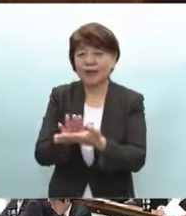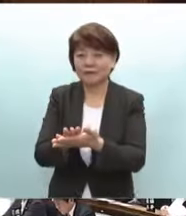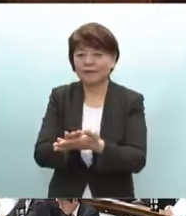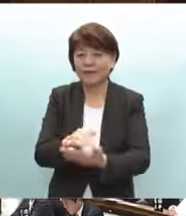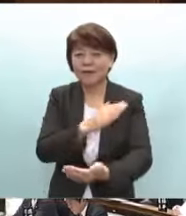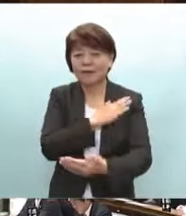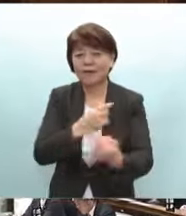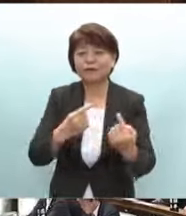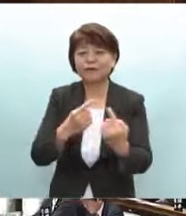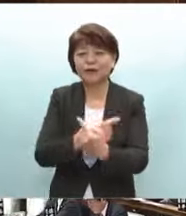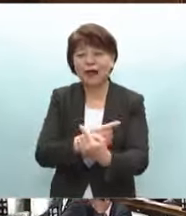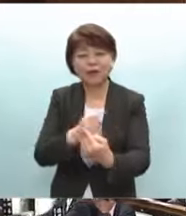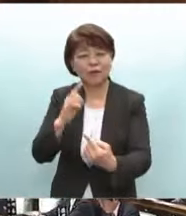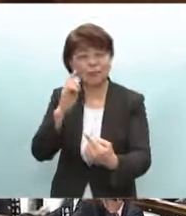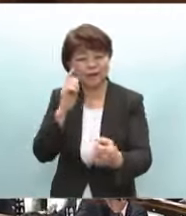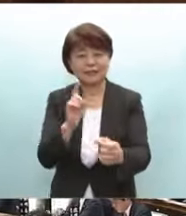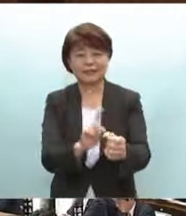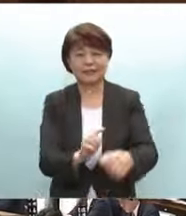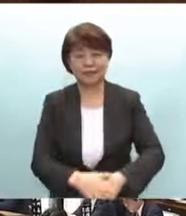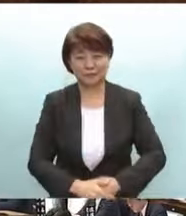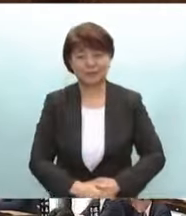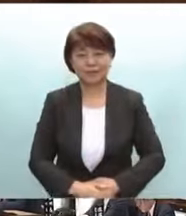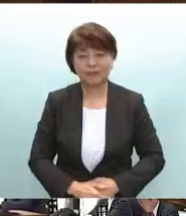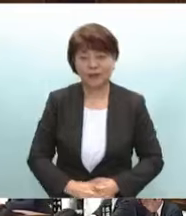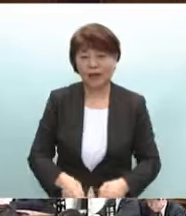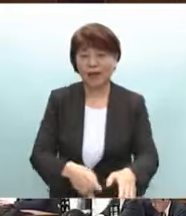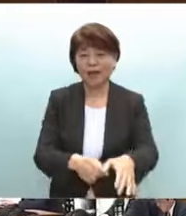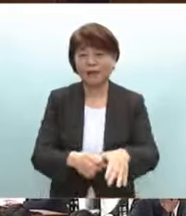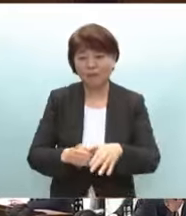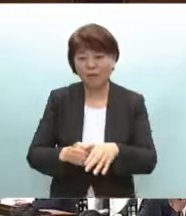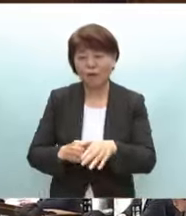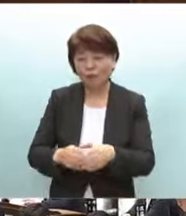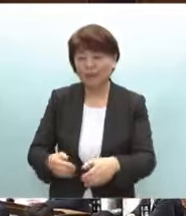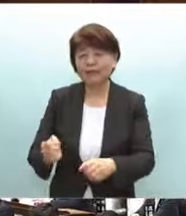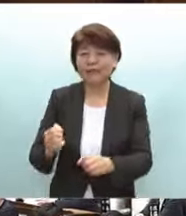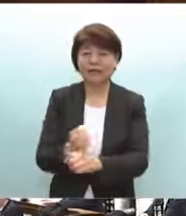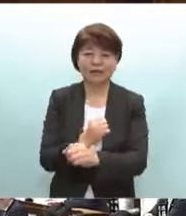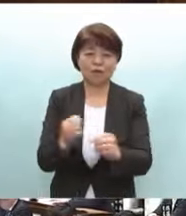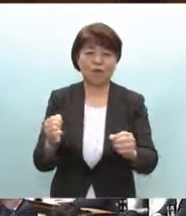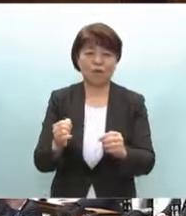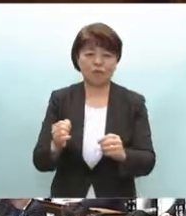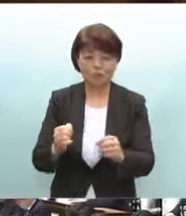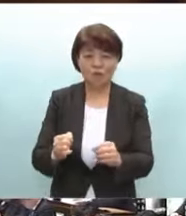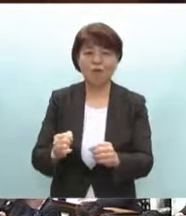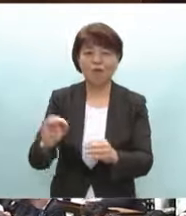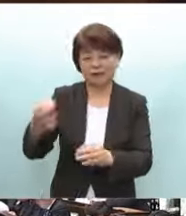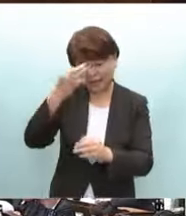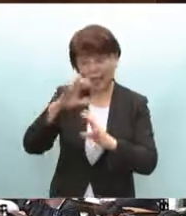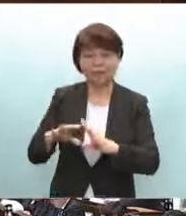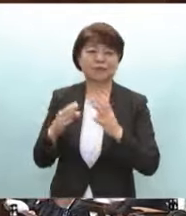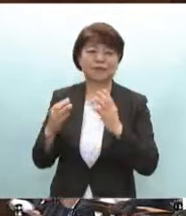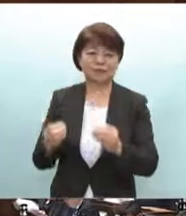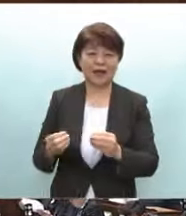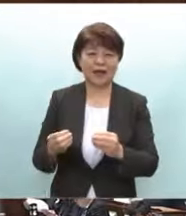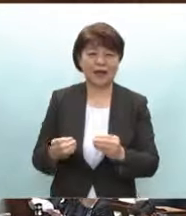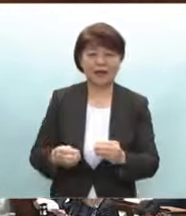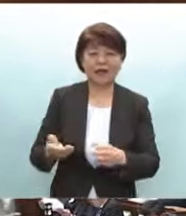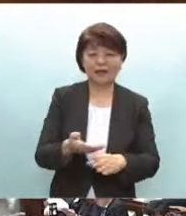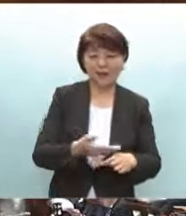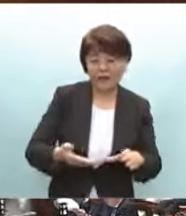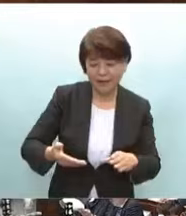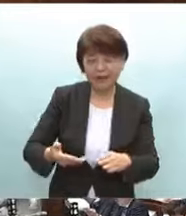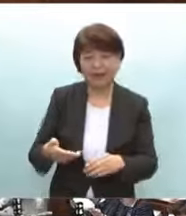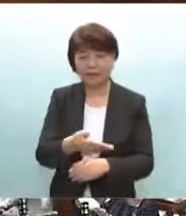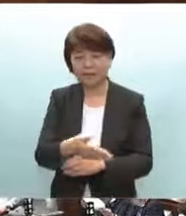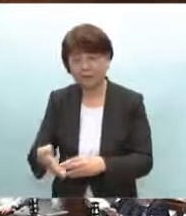物を産出していますがその農林水産業も大きく示唆しましたため池や洋水路牛舎農